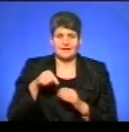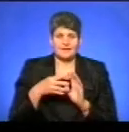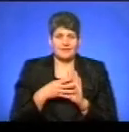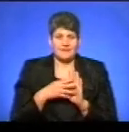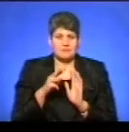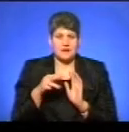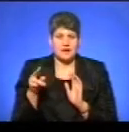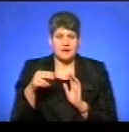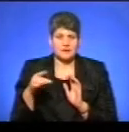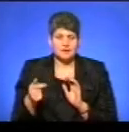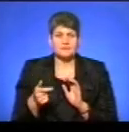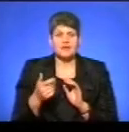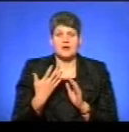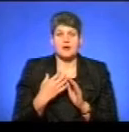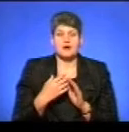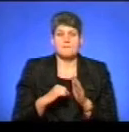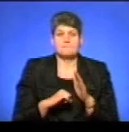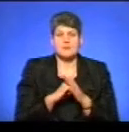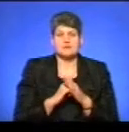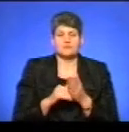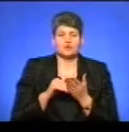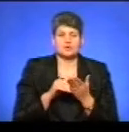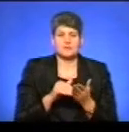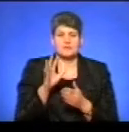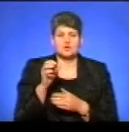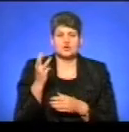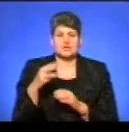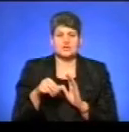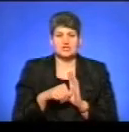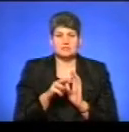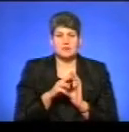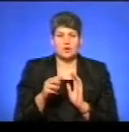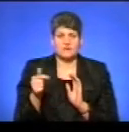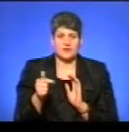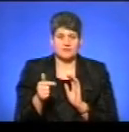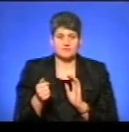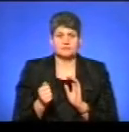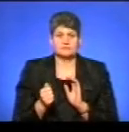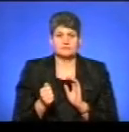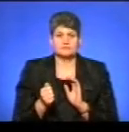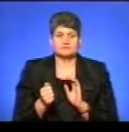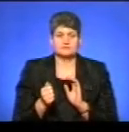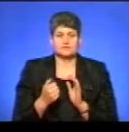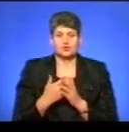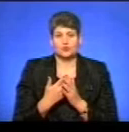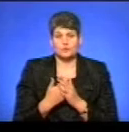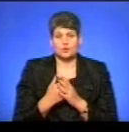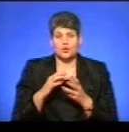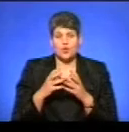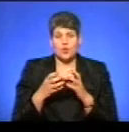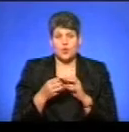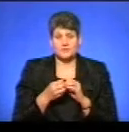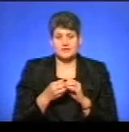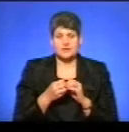мільярда, а базову дотацію область отримує 536 мільйонів гривень. Тобто, десь обсяг